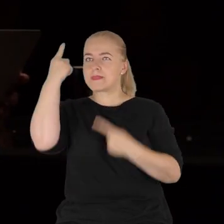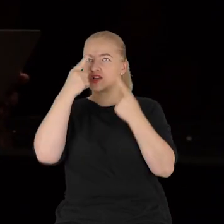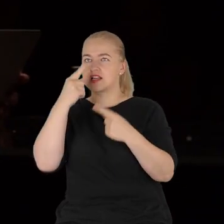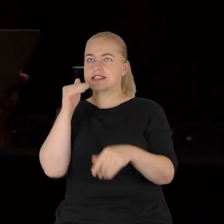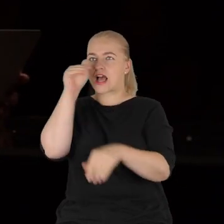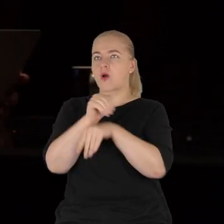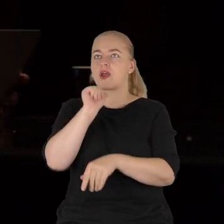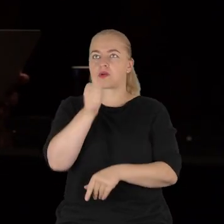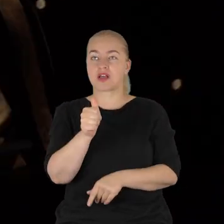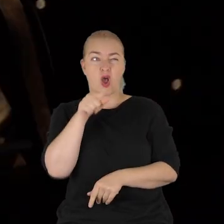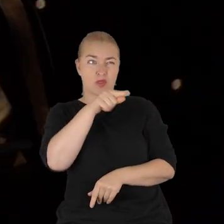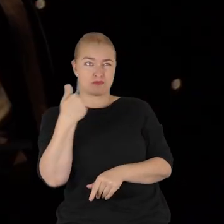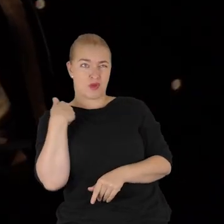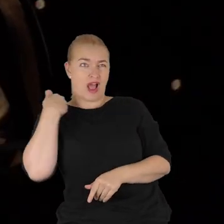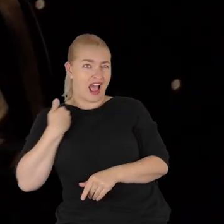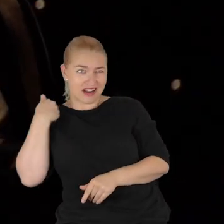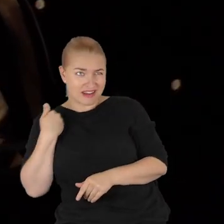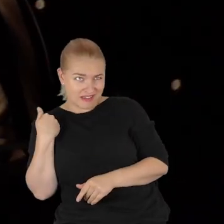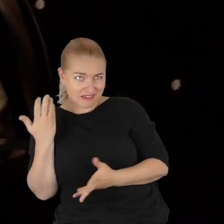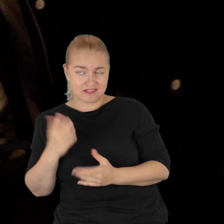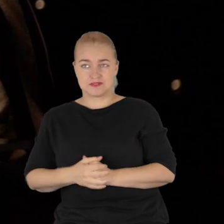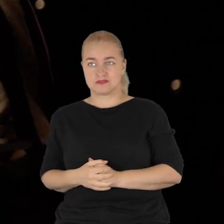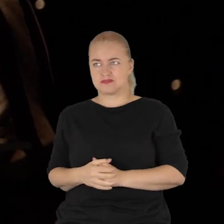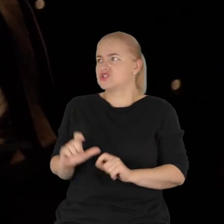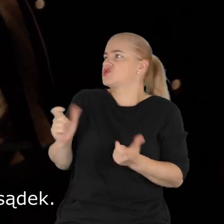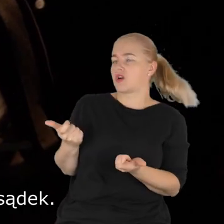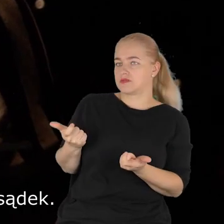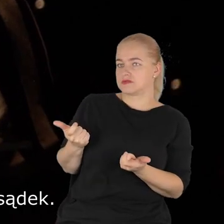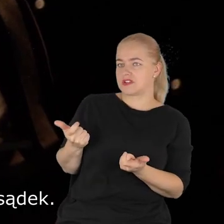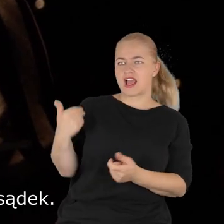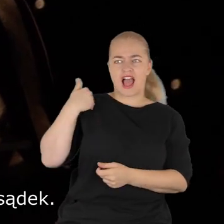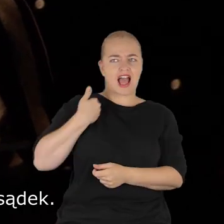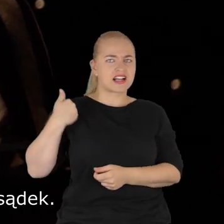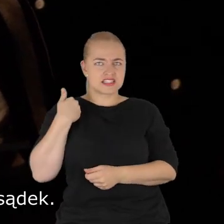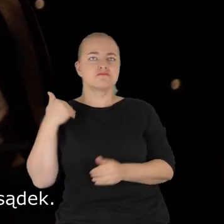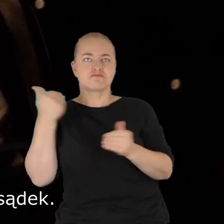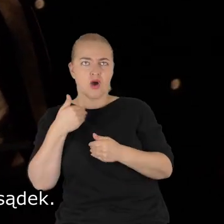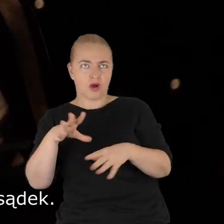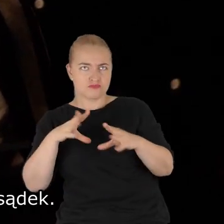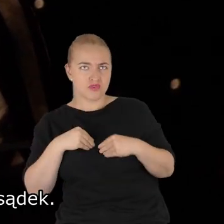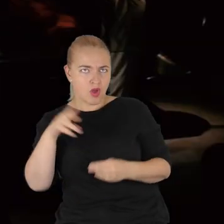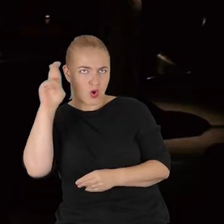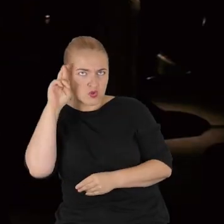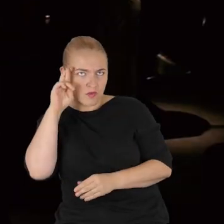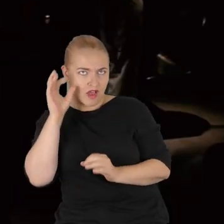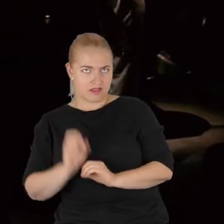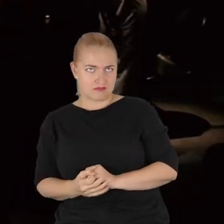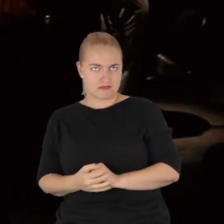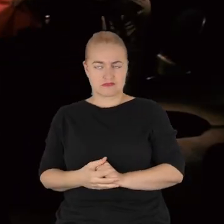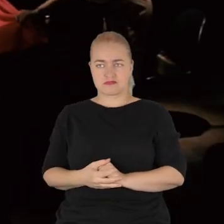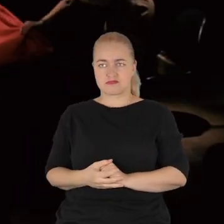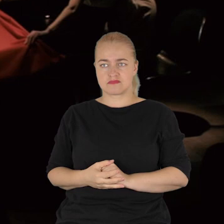Anglikiem, człowiekiem. No i? Anglicy mogą sobie pozwolić na zdrowie osoby, chodnie.